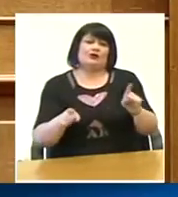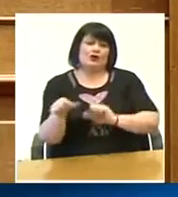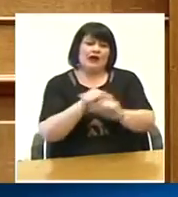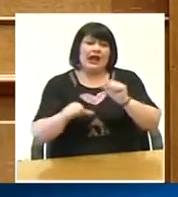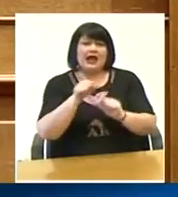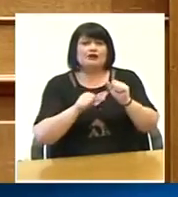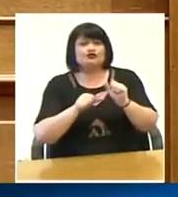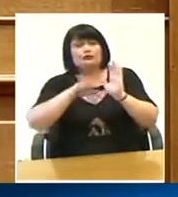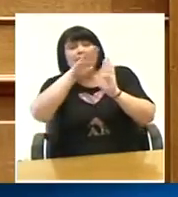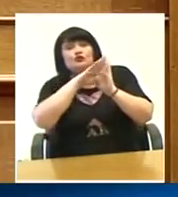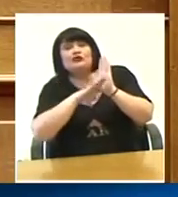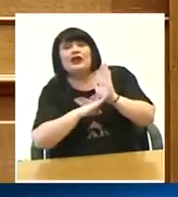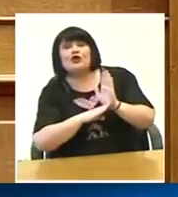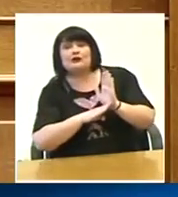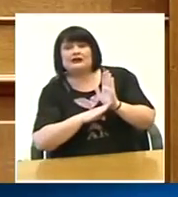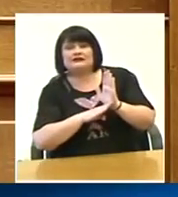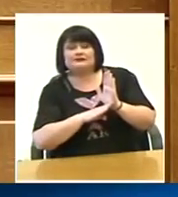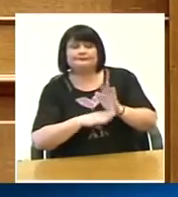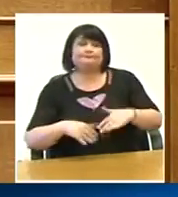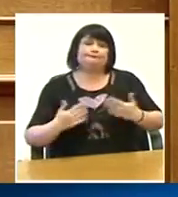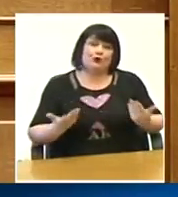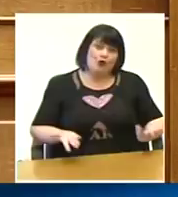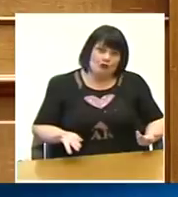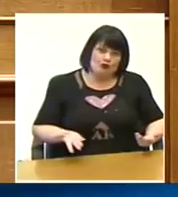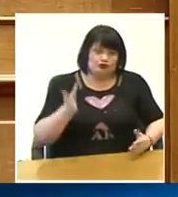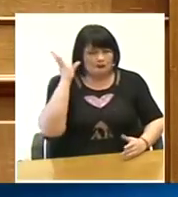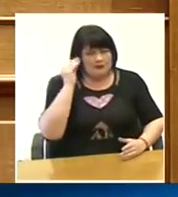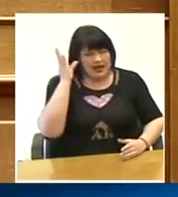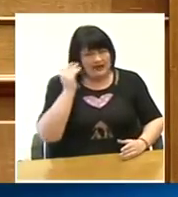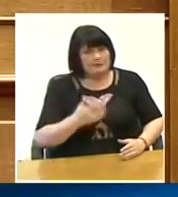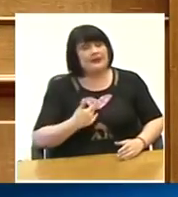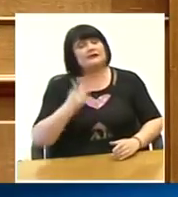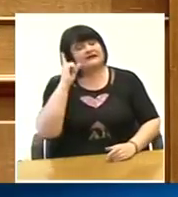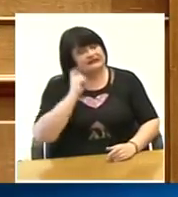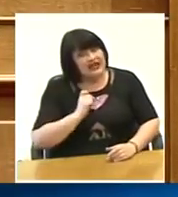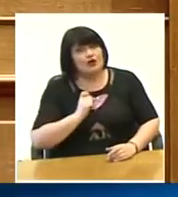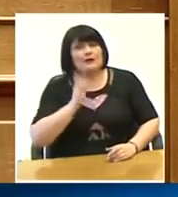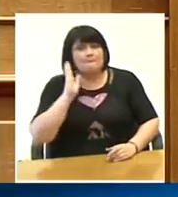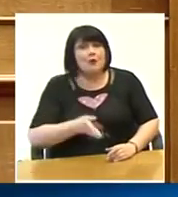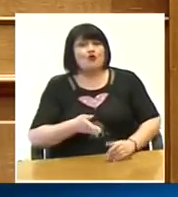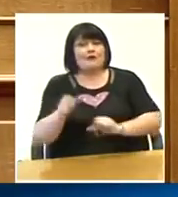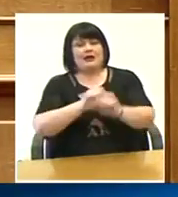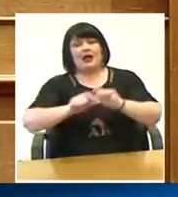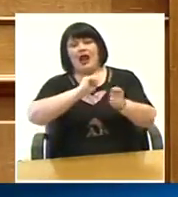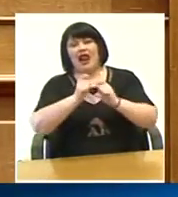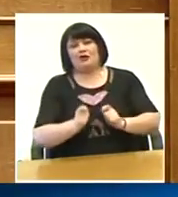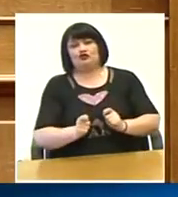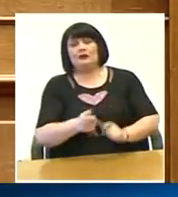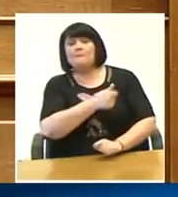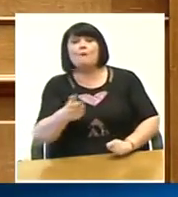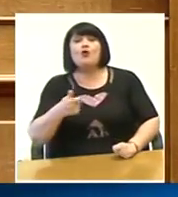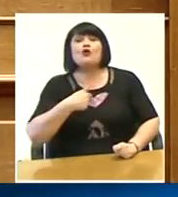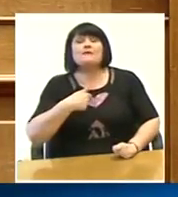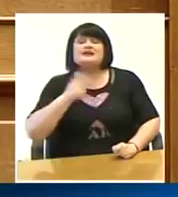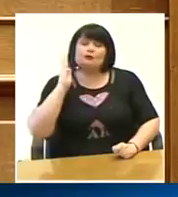όρους του τραγουδιού όμως μάθαμε, ξέρουμε και μπορούμε να το αλλάξουμε μόνο εμείς μπορούμε